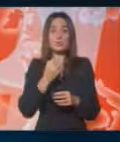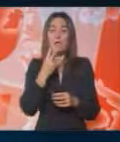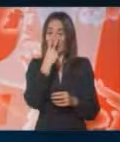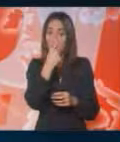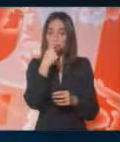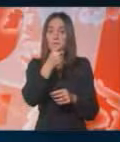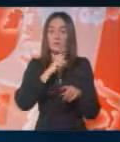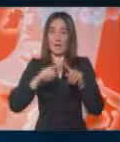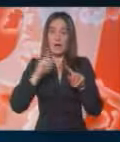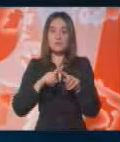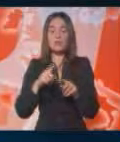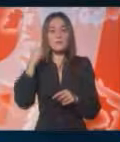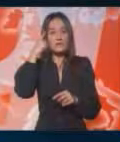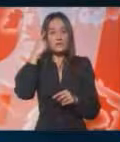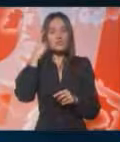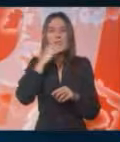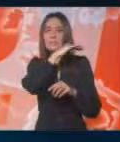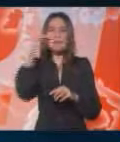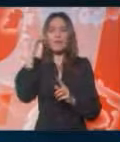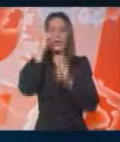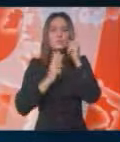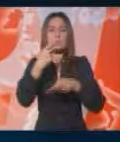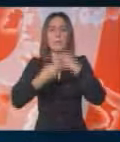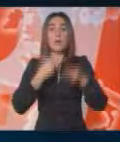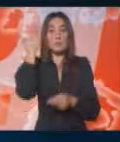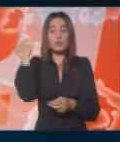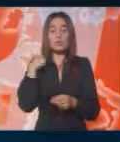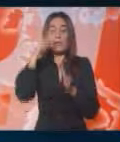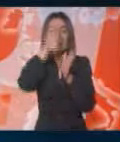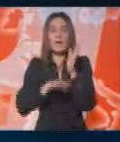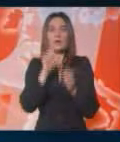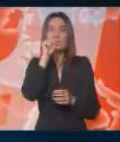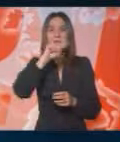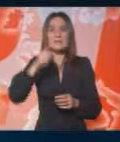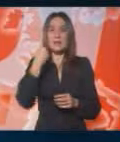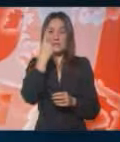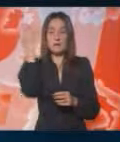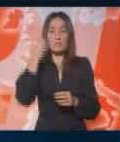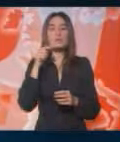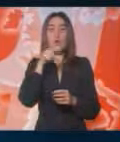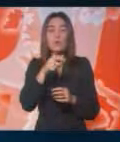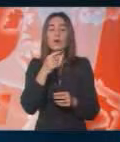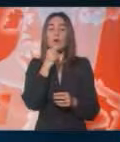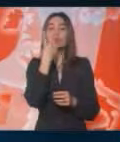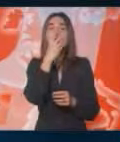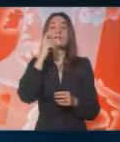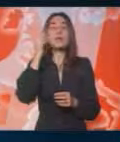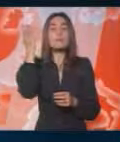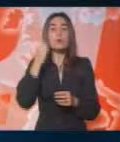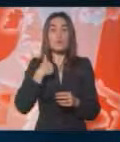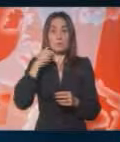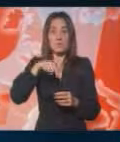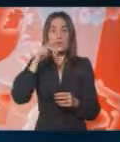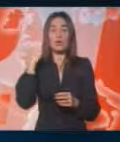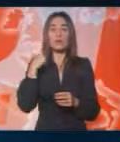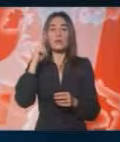kontekstu, znači nivo industrijske proizvodnje je prošle godine pao za 12,1%, ove godine oporovak 4%, znači mi ove godine imamo